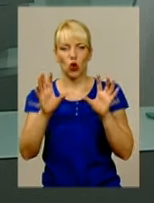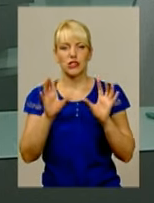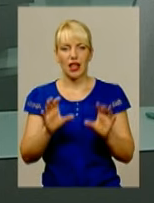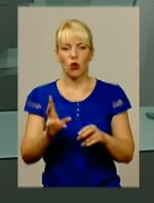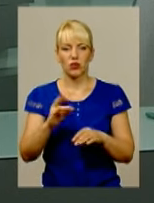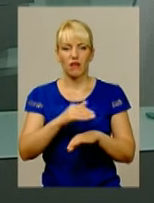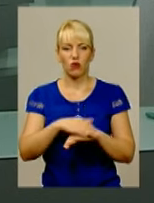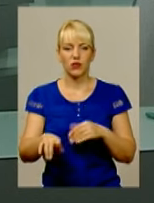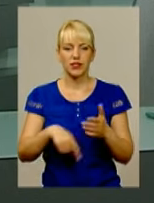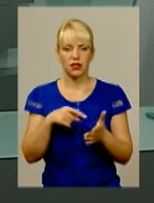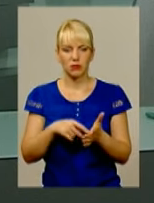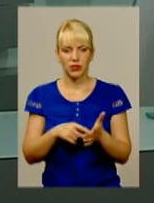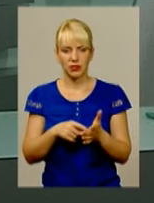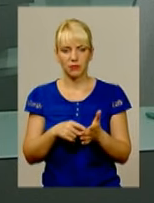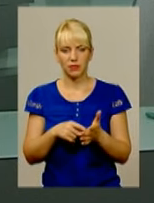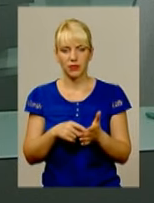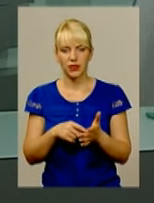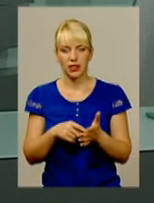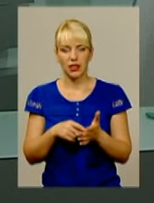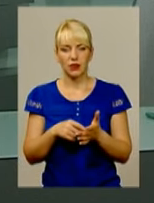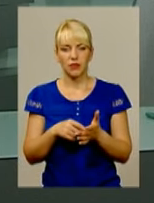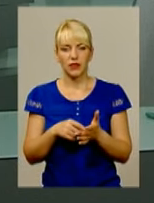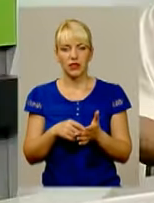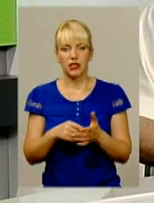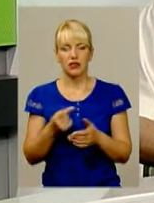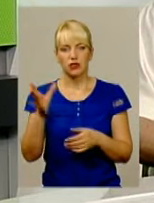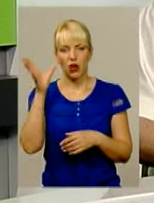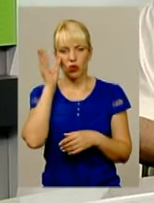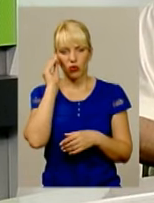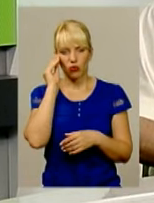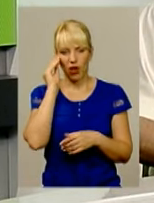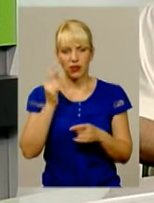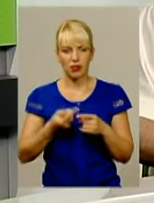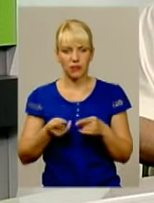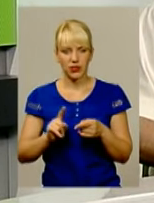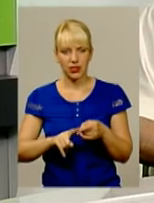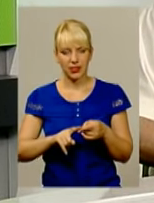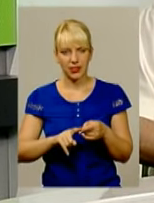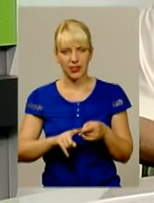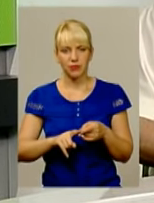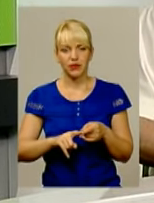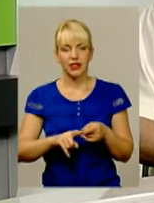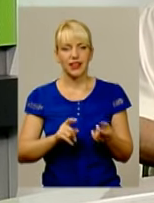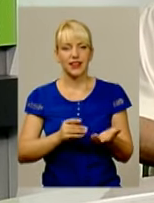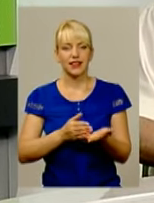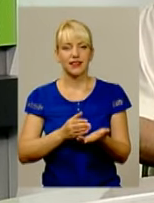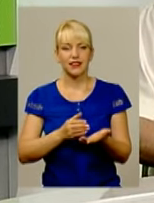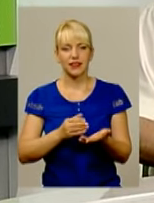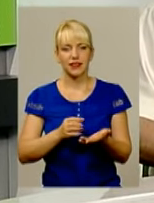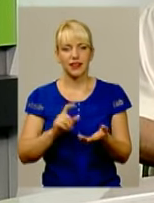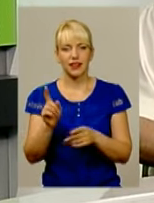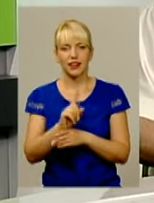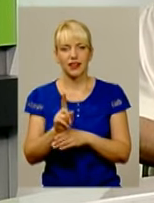міста, області? Ну, ви знаєте, на мій погляд, з урахуваннями тих критерій, які закладені в новому